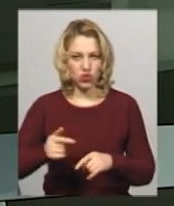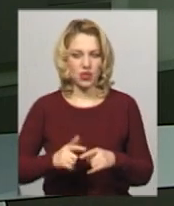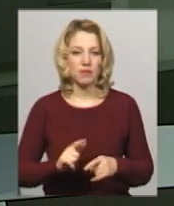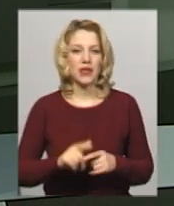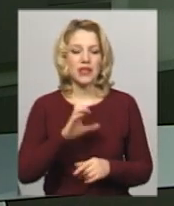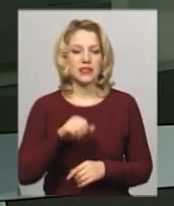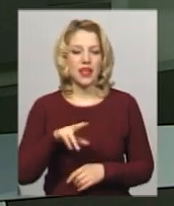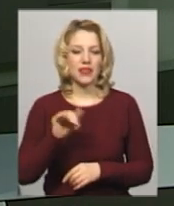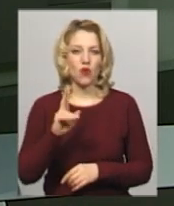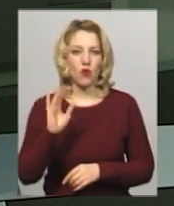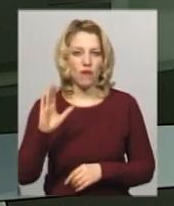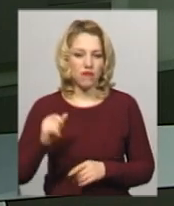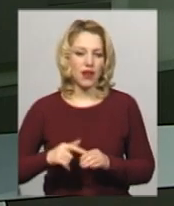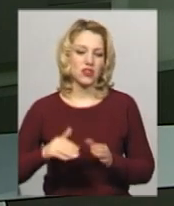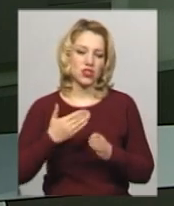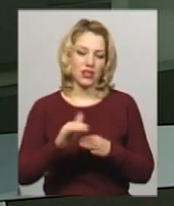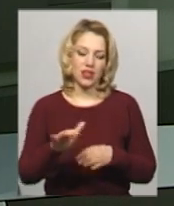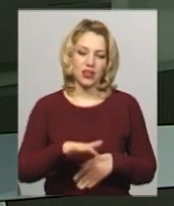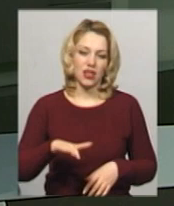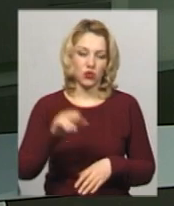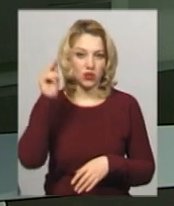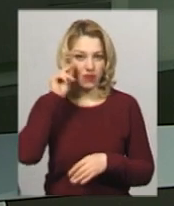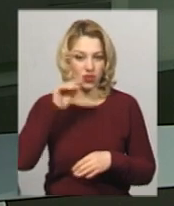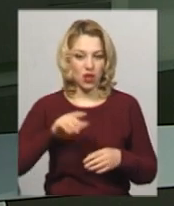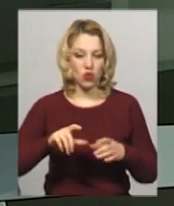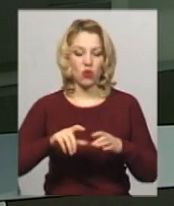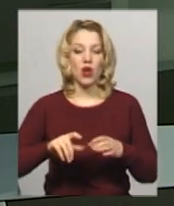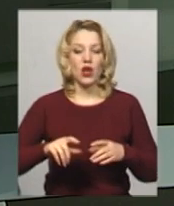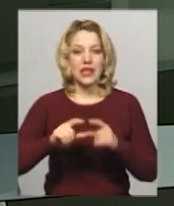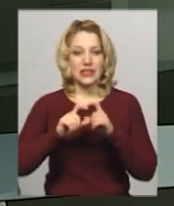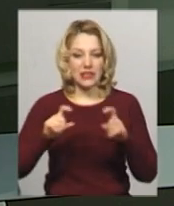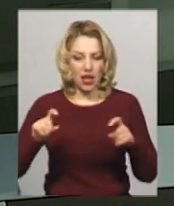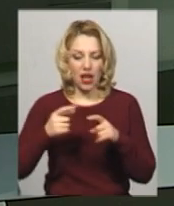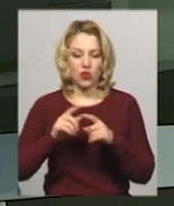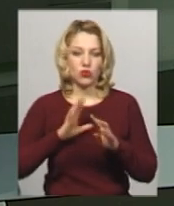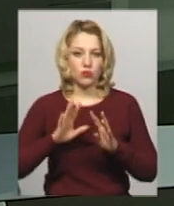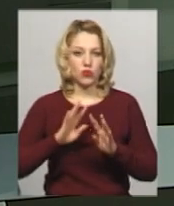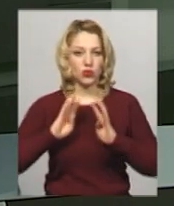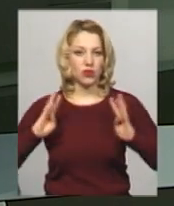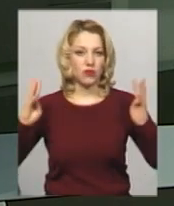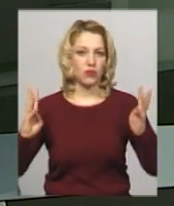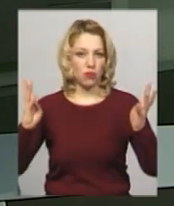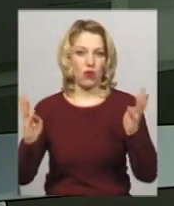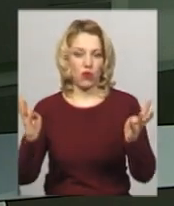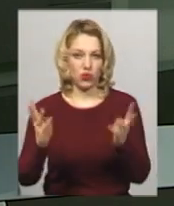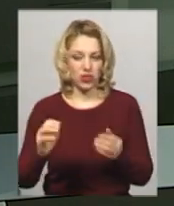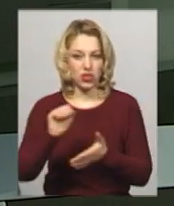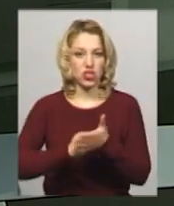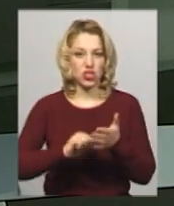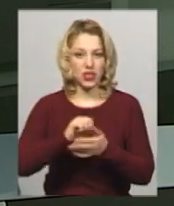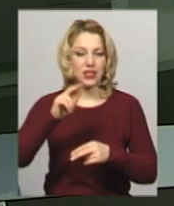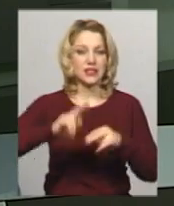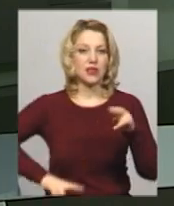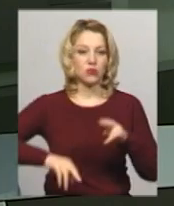Садикова. Нагадаю, частину території навчального закладу вихідними обгородили через зведення багатоповерхівки по сусідству. Деталі